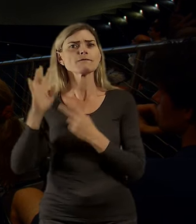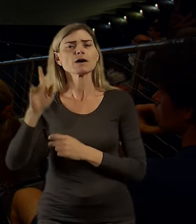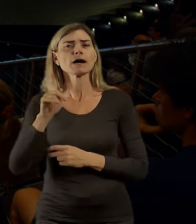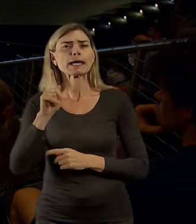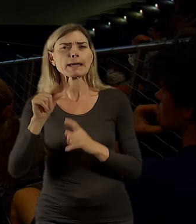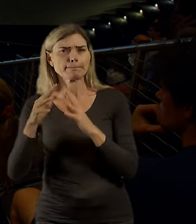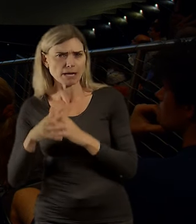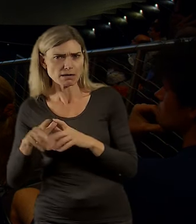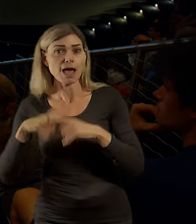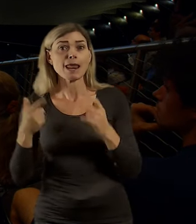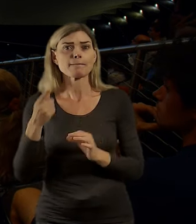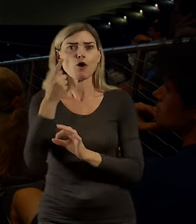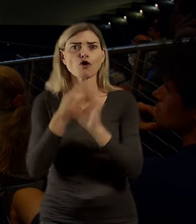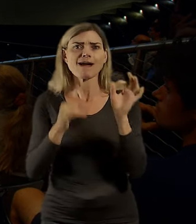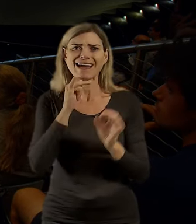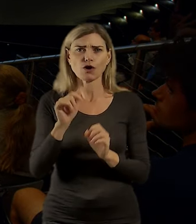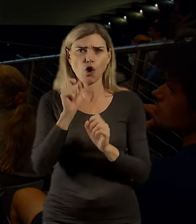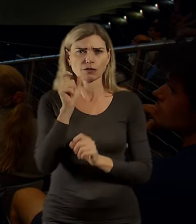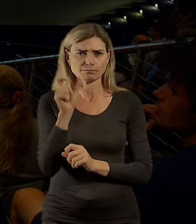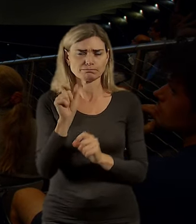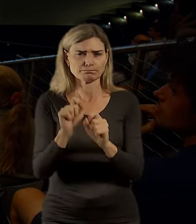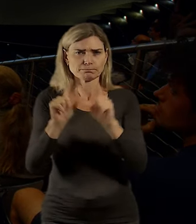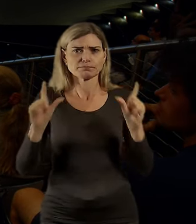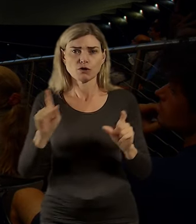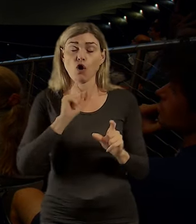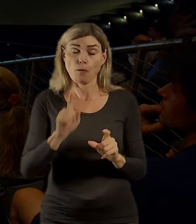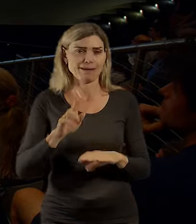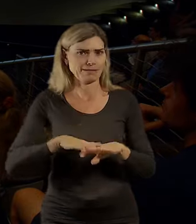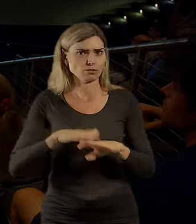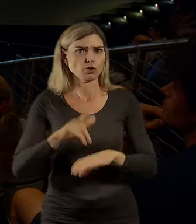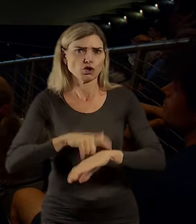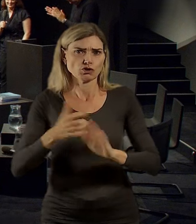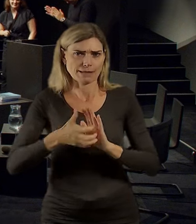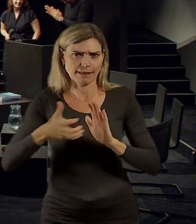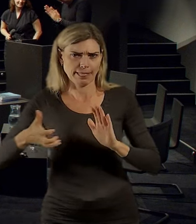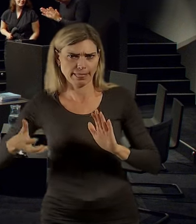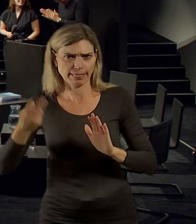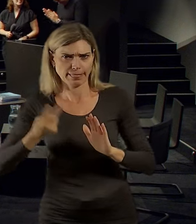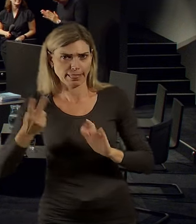kód, by se vám to mělo zobrazit. Buďte trpěliví, je to velký soubor. Díky moc.